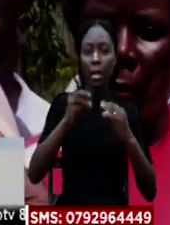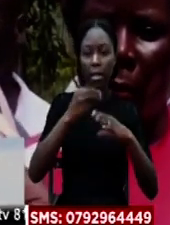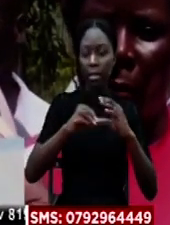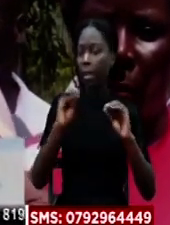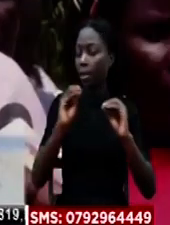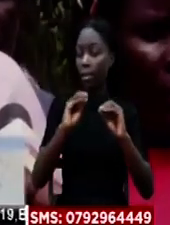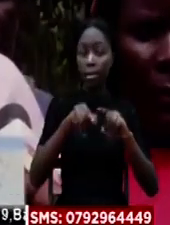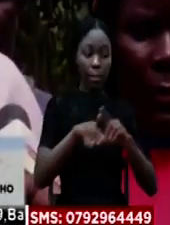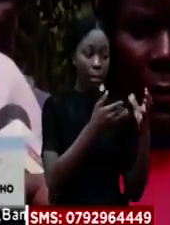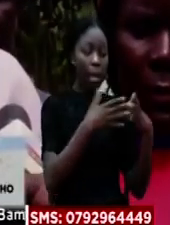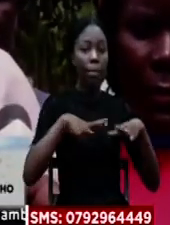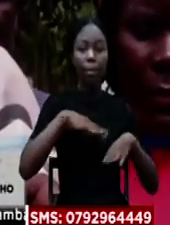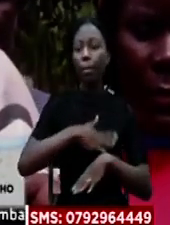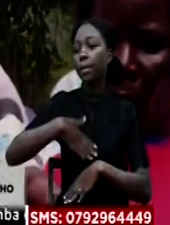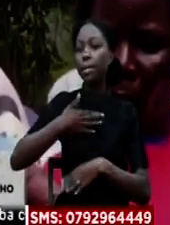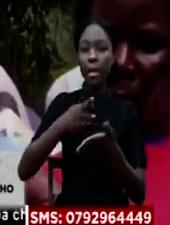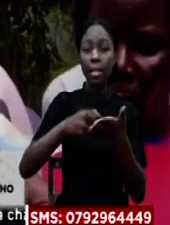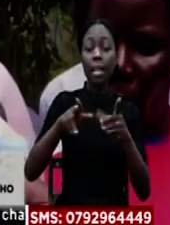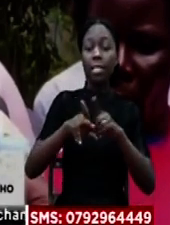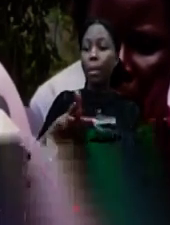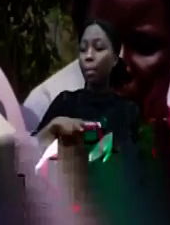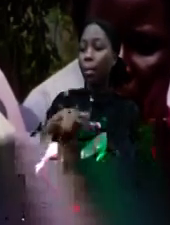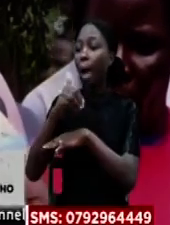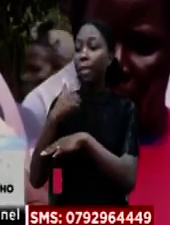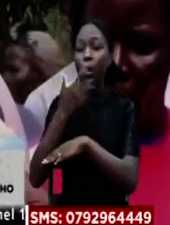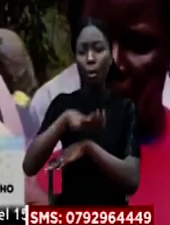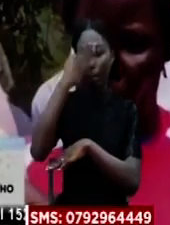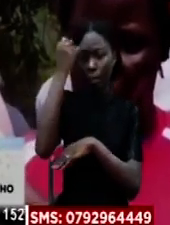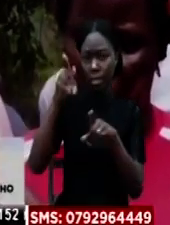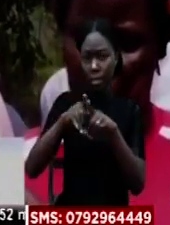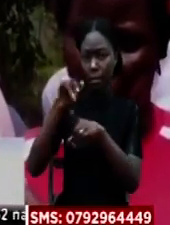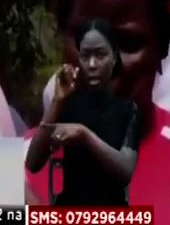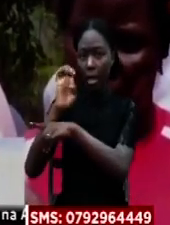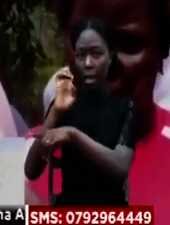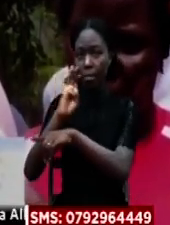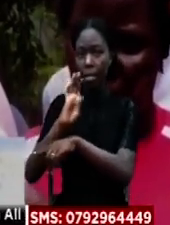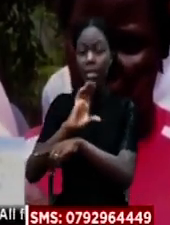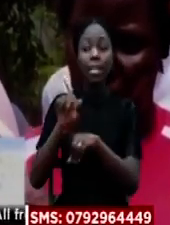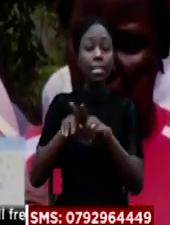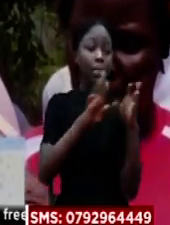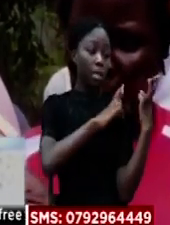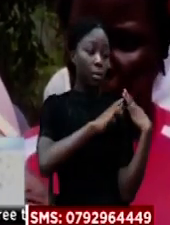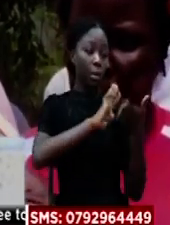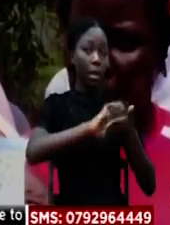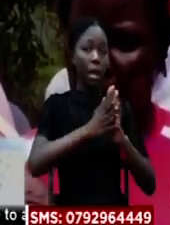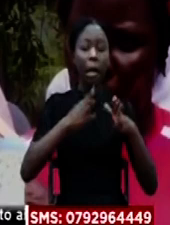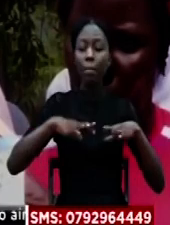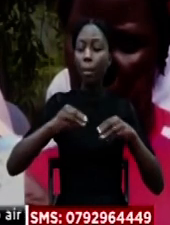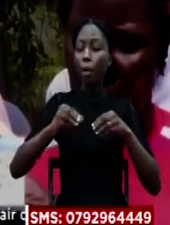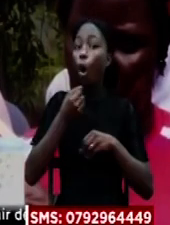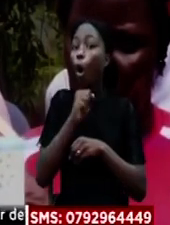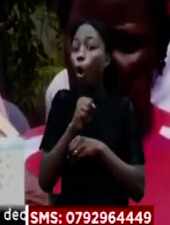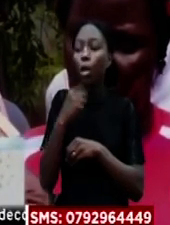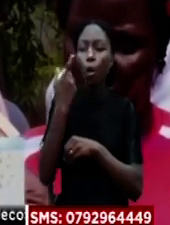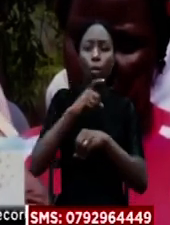venyilitarajiwa Watu etu tutukue kura Na pia kuna watu ambaho wanasahulika Na ii IEBC lazima iadzibike Kuna wala watu wakongwe